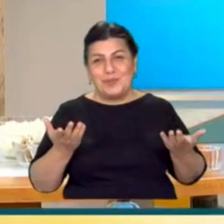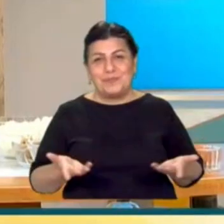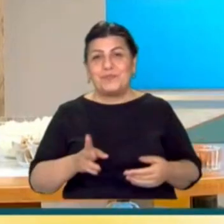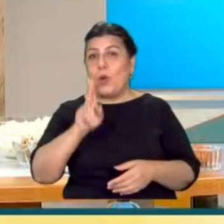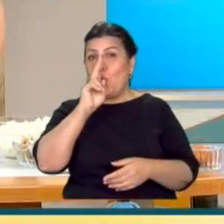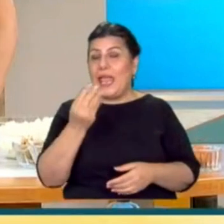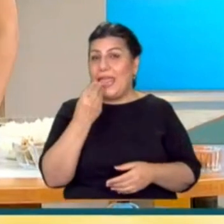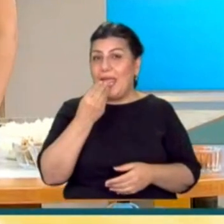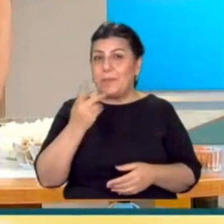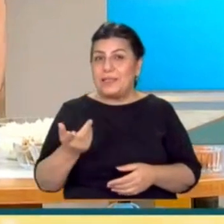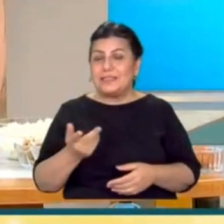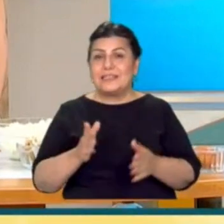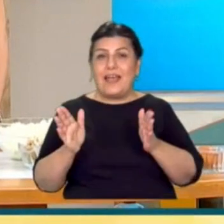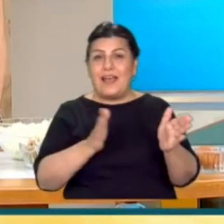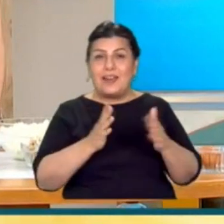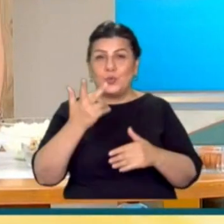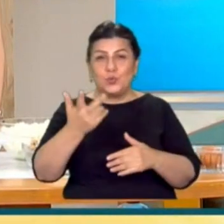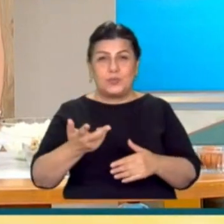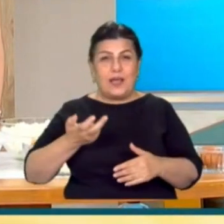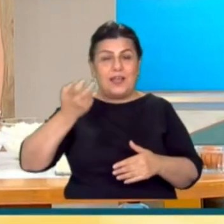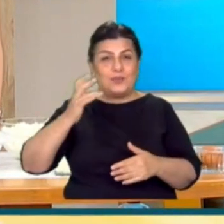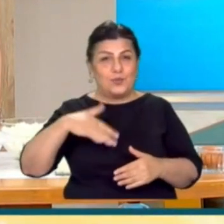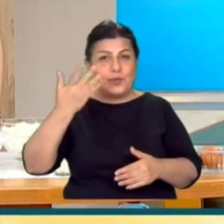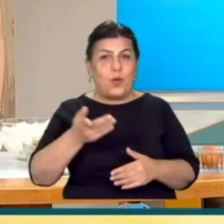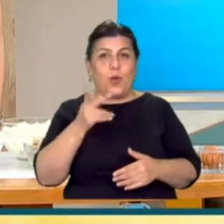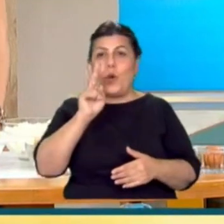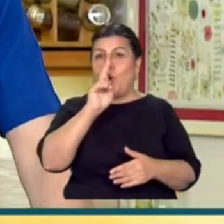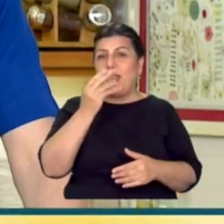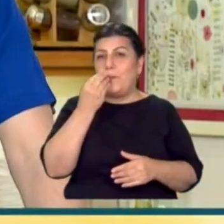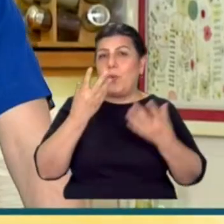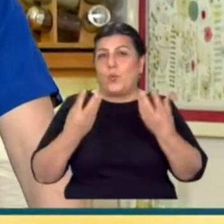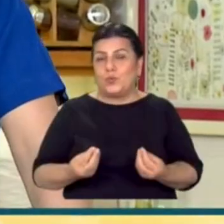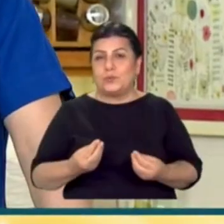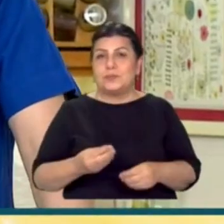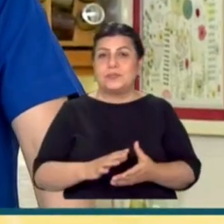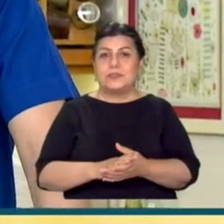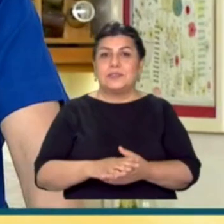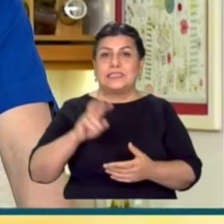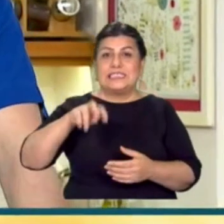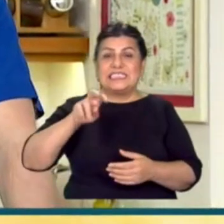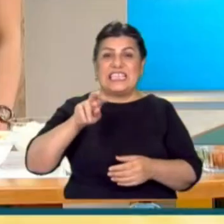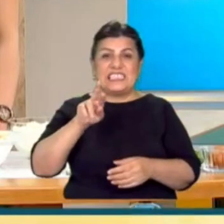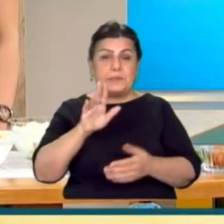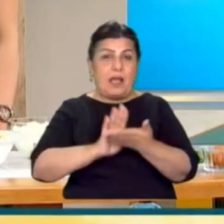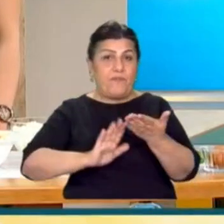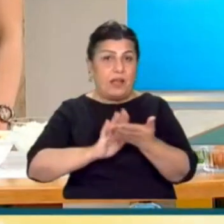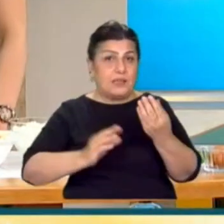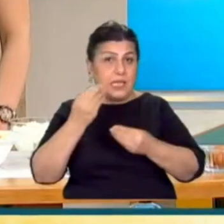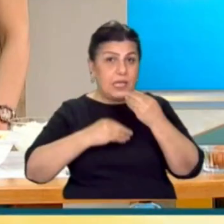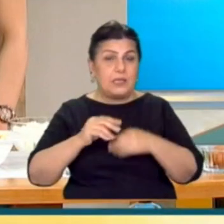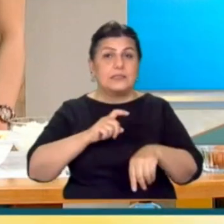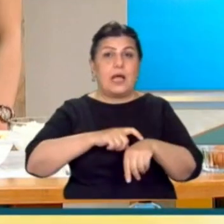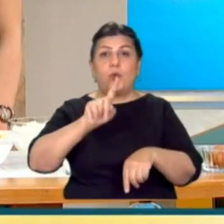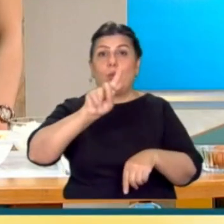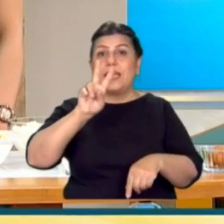Öğlen yemeği de arada en az bir üç saat falan olsun da öğlen yemeği de öğle yediyorsunuz. Tabii olsun. Yani saat sekiz gibi kahvaltı yapıyor olacaksak yine on iki